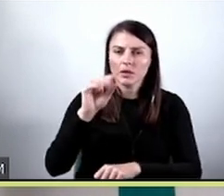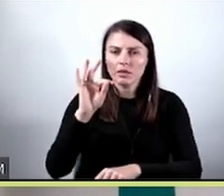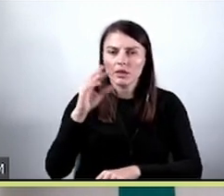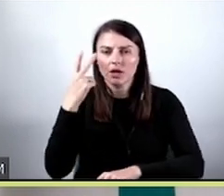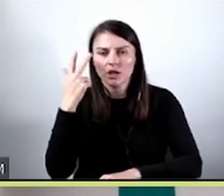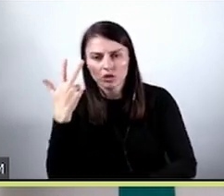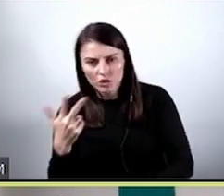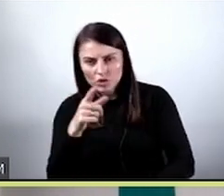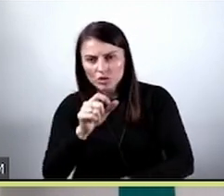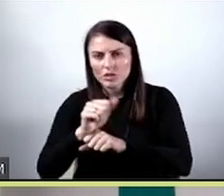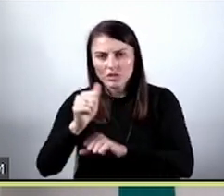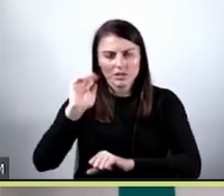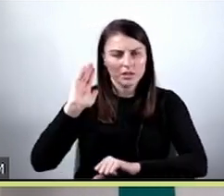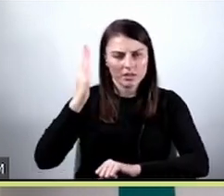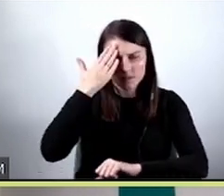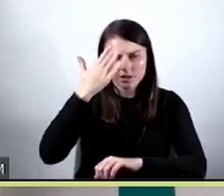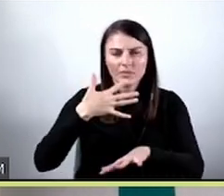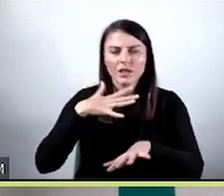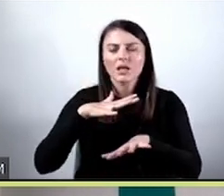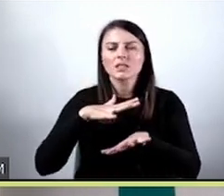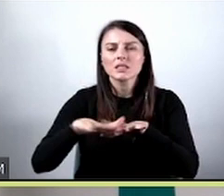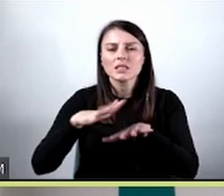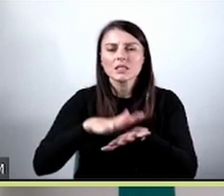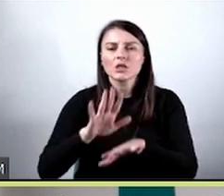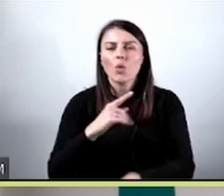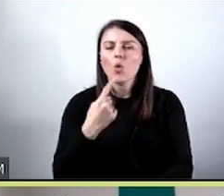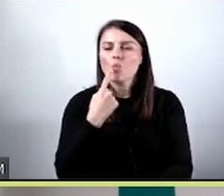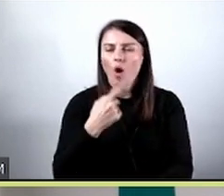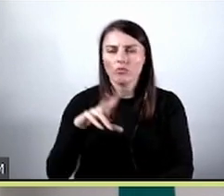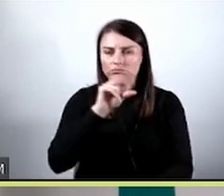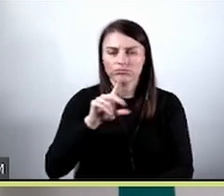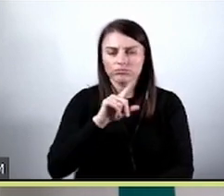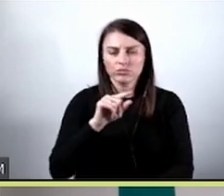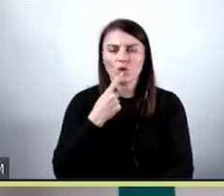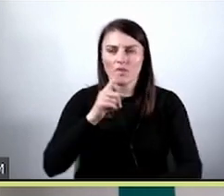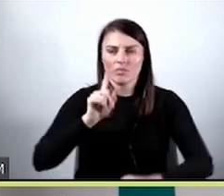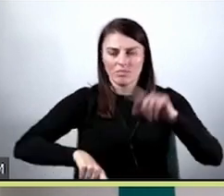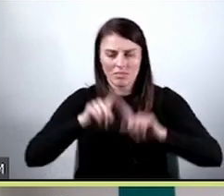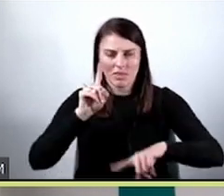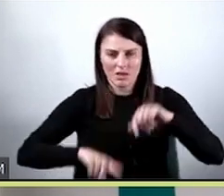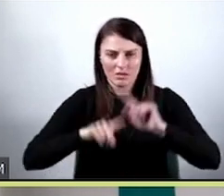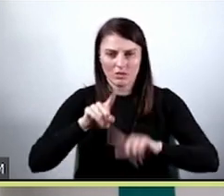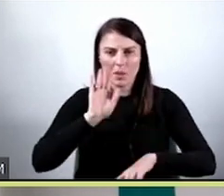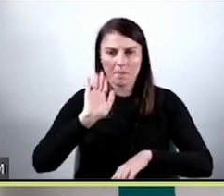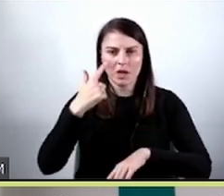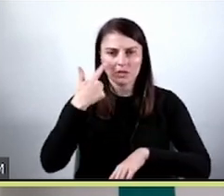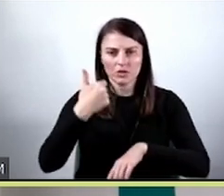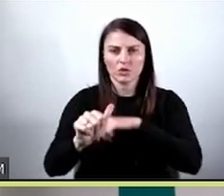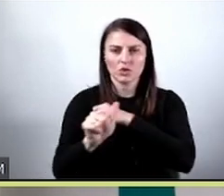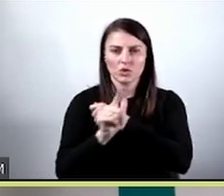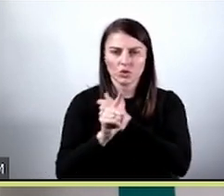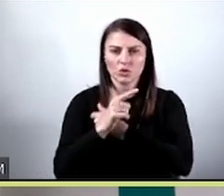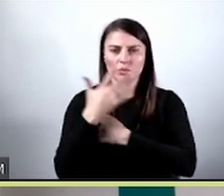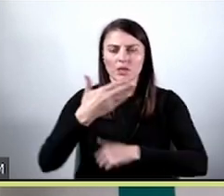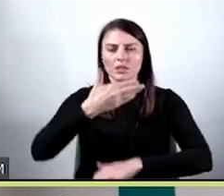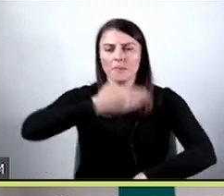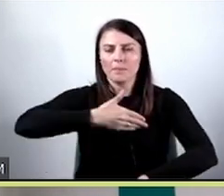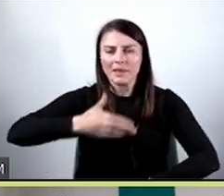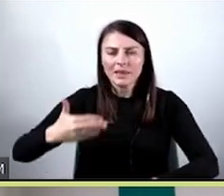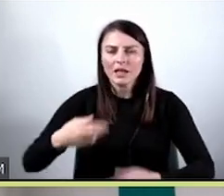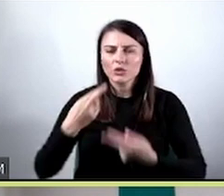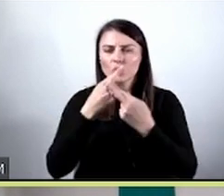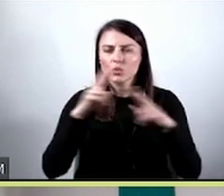jeden z najbardziej znanych systemów do generowania mowy naturalnej i nie tylko naturalnej, który liczy sobie 175 miliardów parametrów.